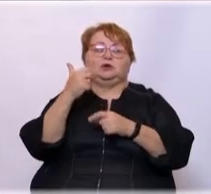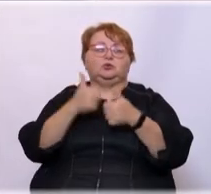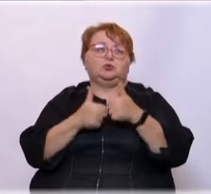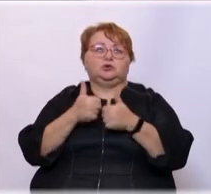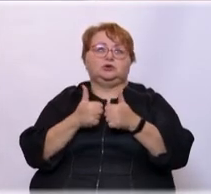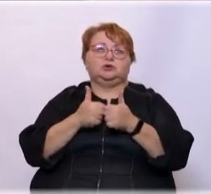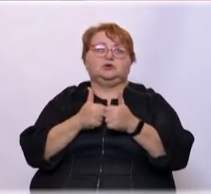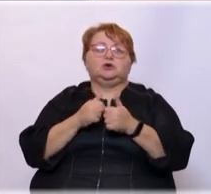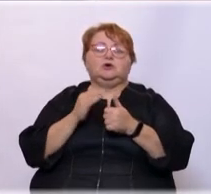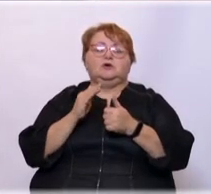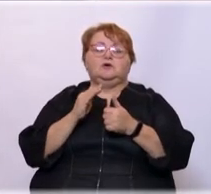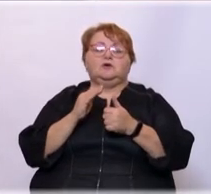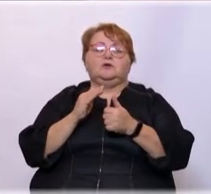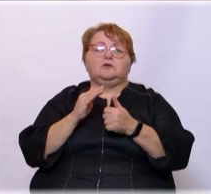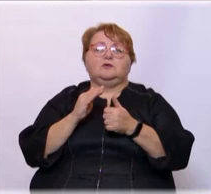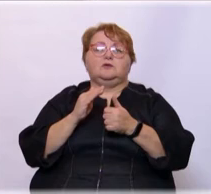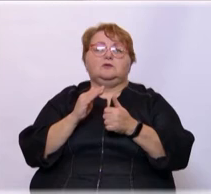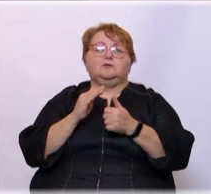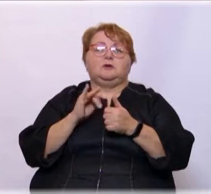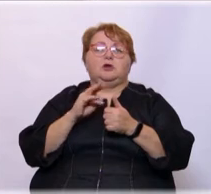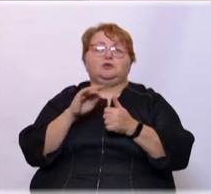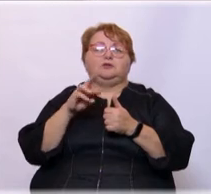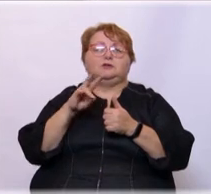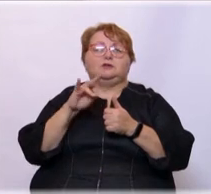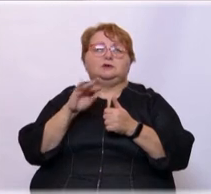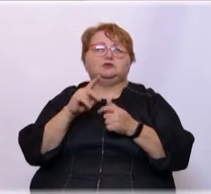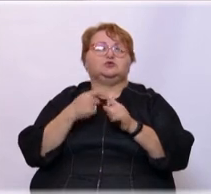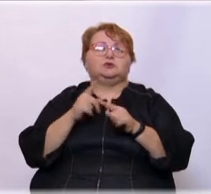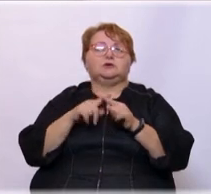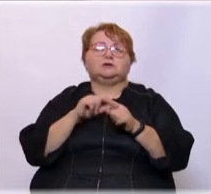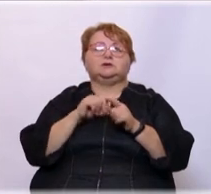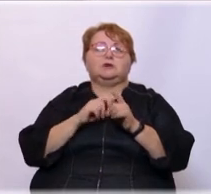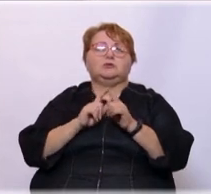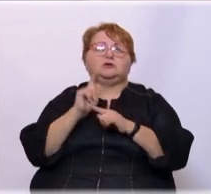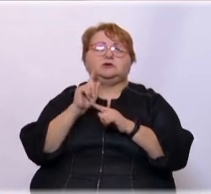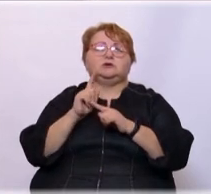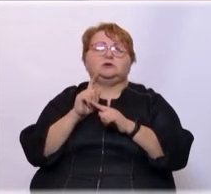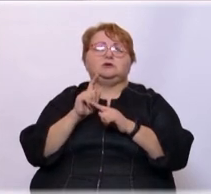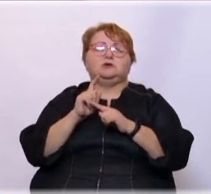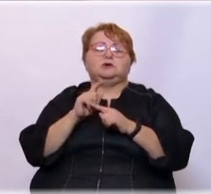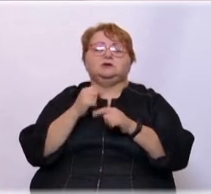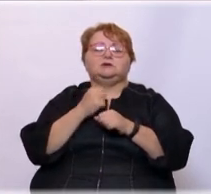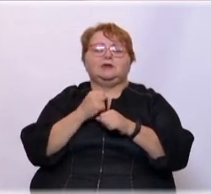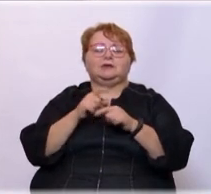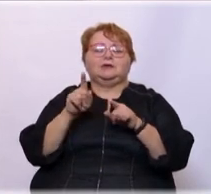такое футбол ХНИЗ? Это когда… То есть это с самого начала. Это создана система